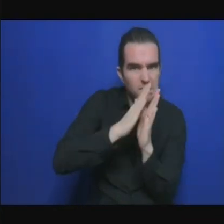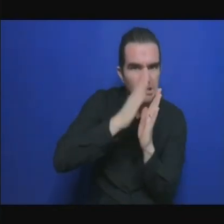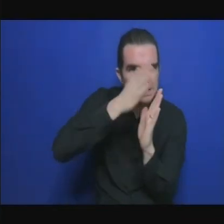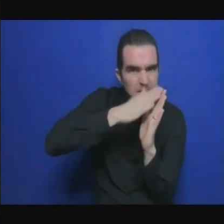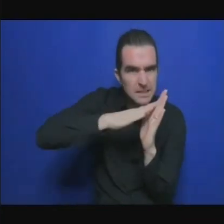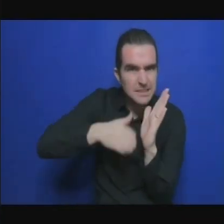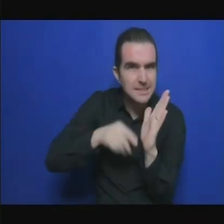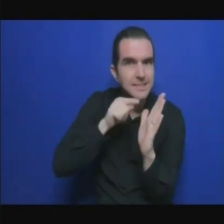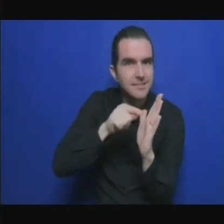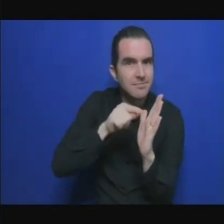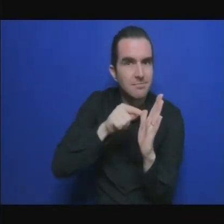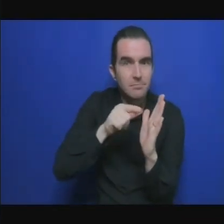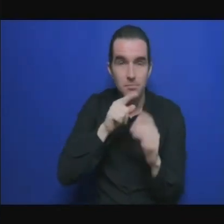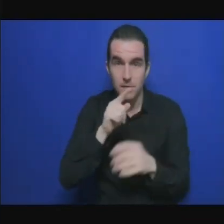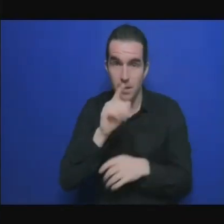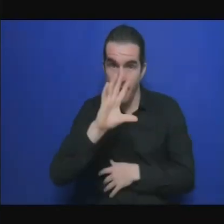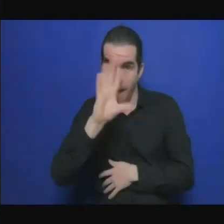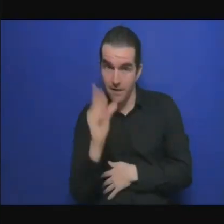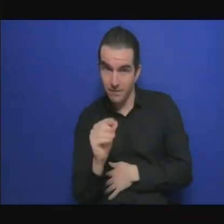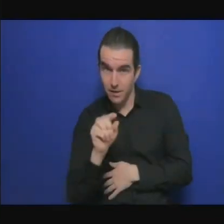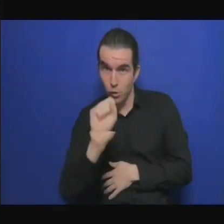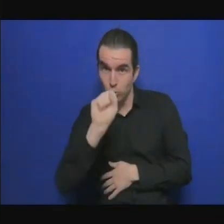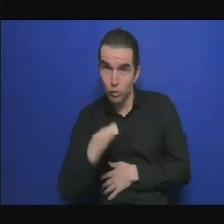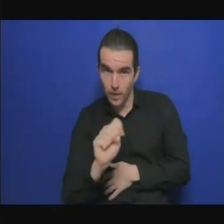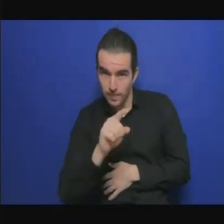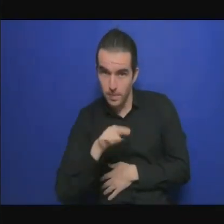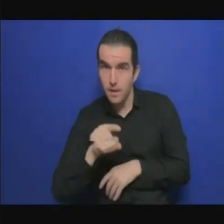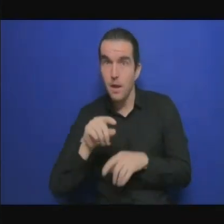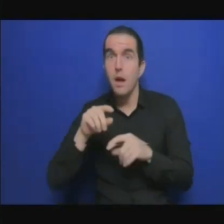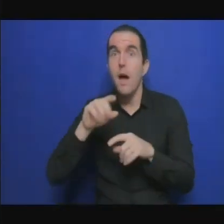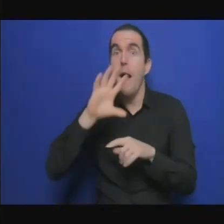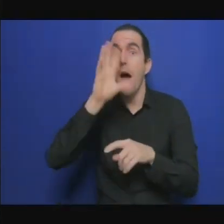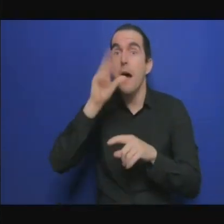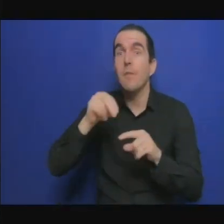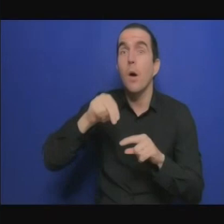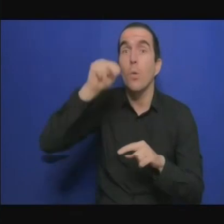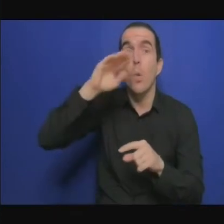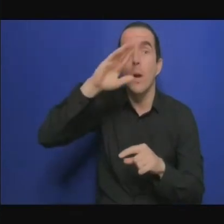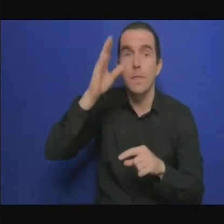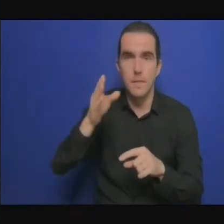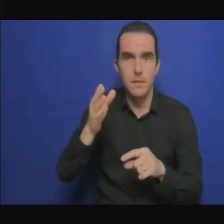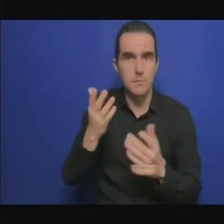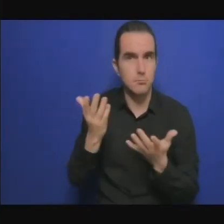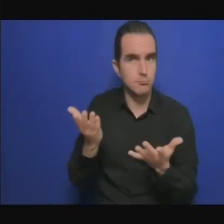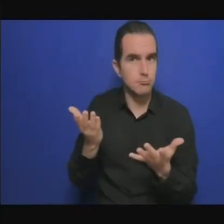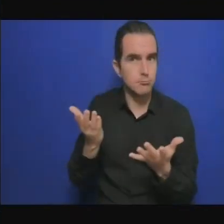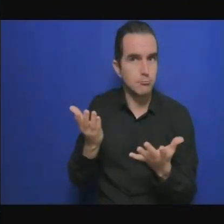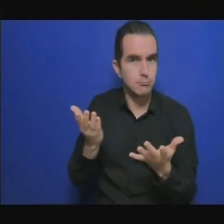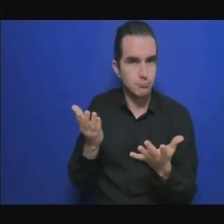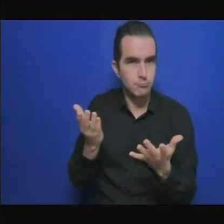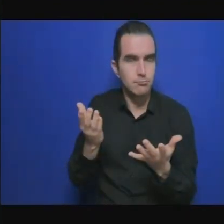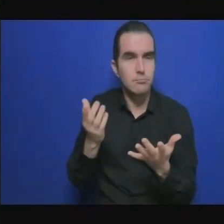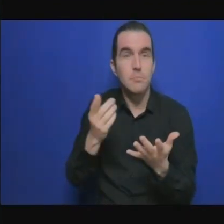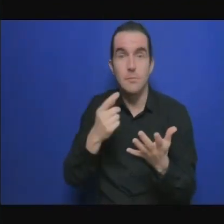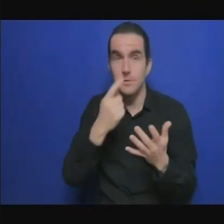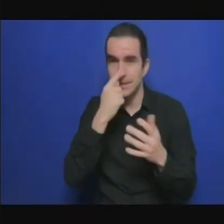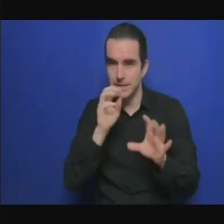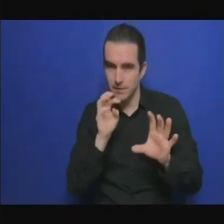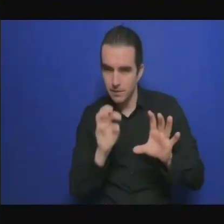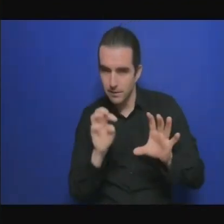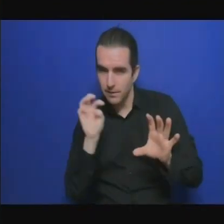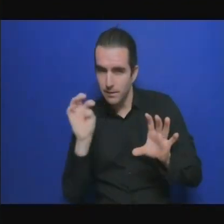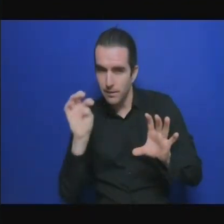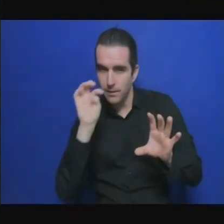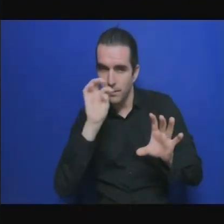l'augmentation du niveau de la mer, exacerbée par l'érosion côtière. Donc, il faut faire quelque chose. Nous devons agir